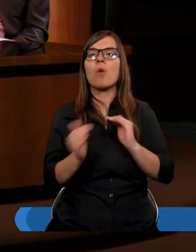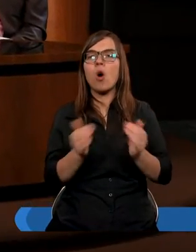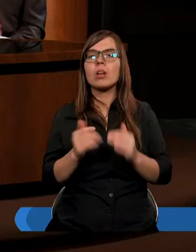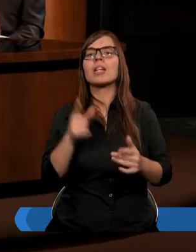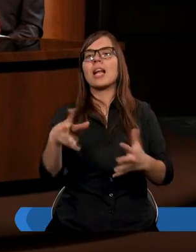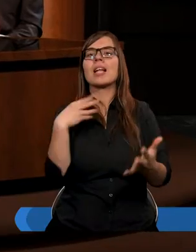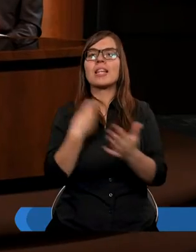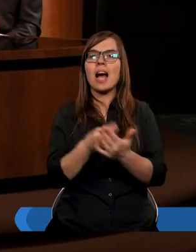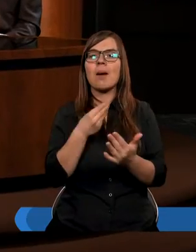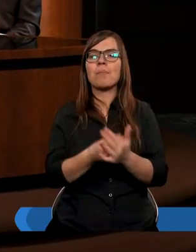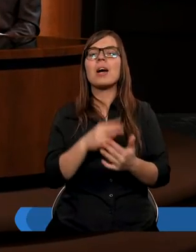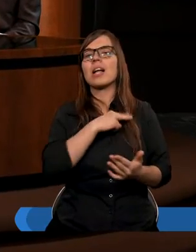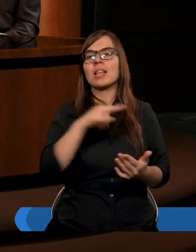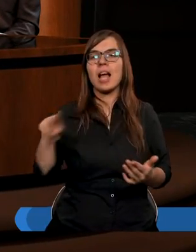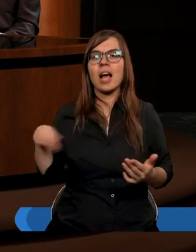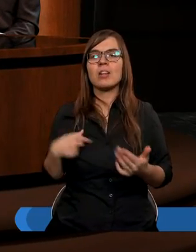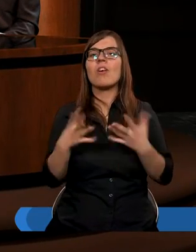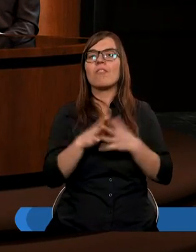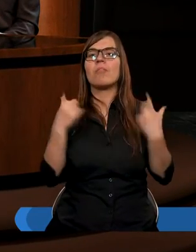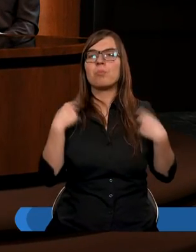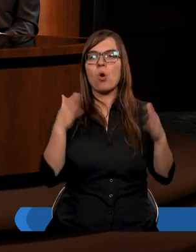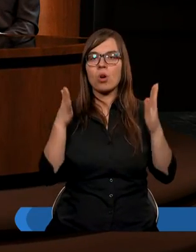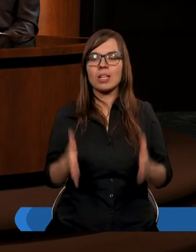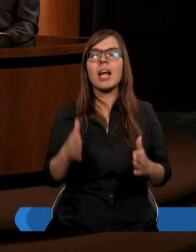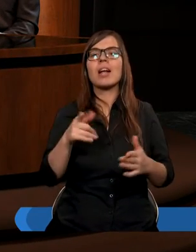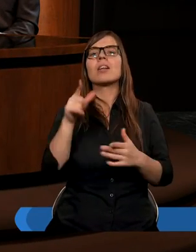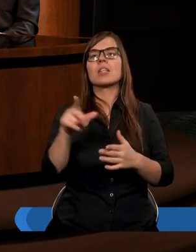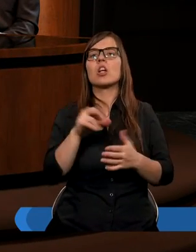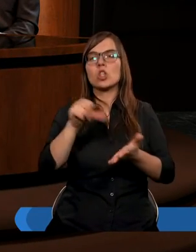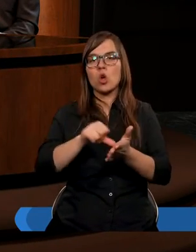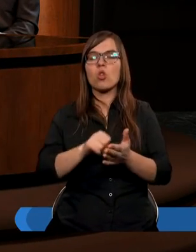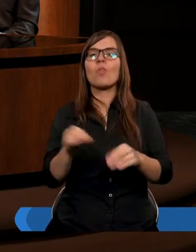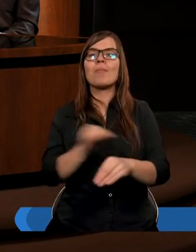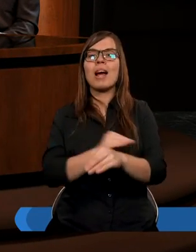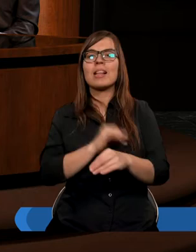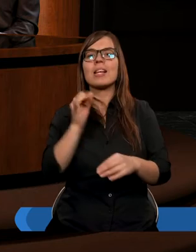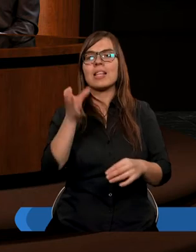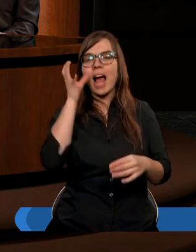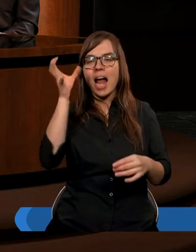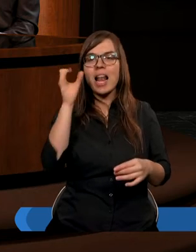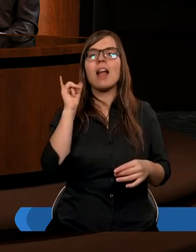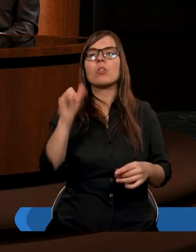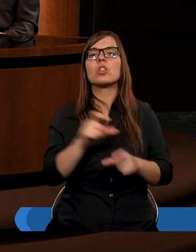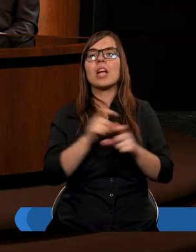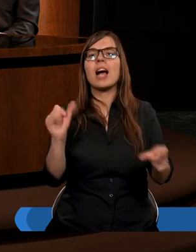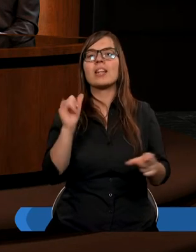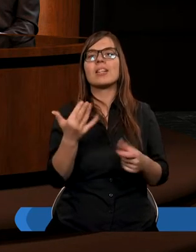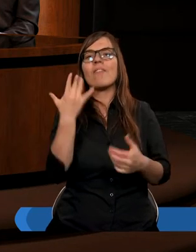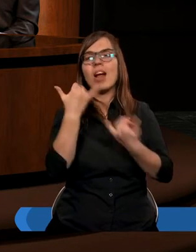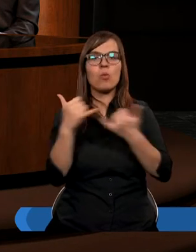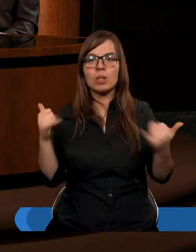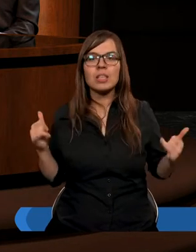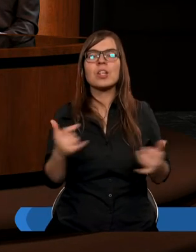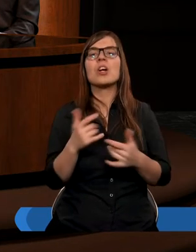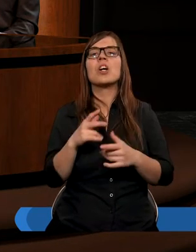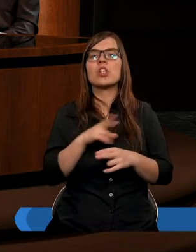te skarby nasze w postaci i środków materialnych, i talentów, i czasu, i wielu jeszcze